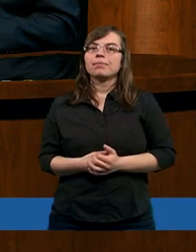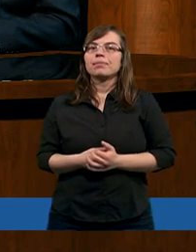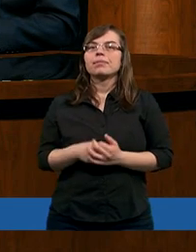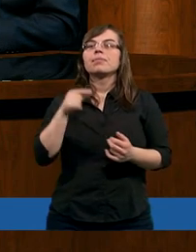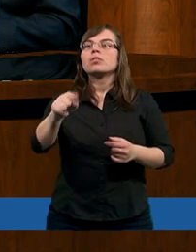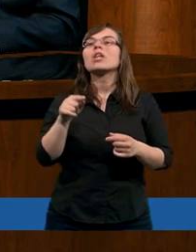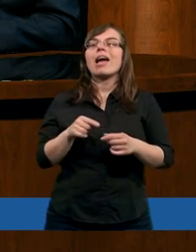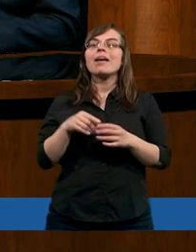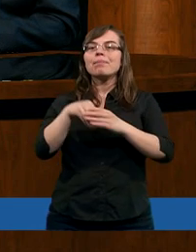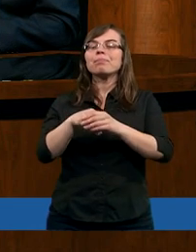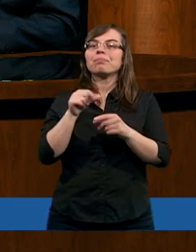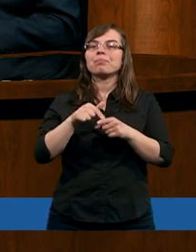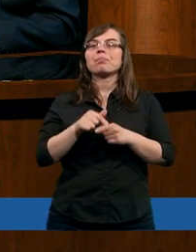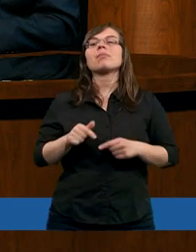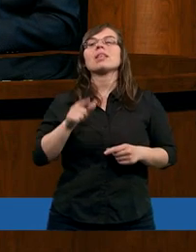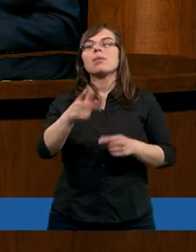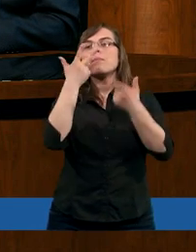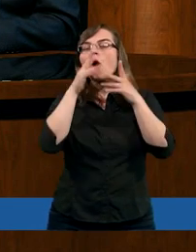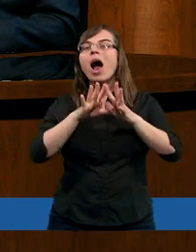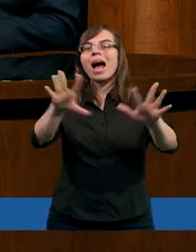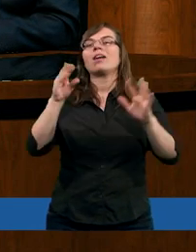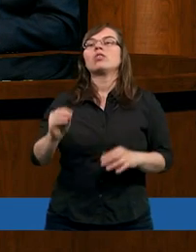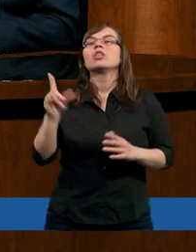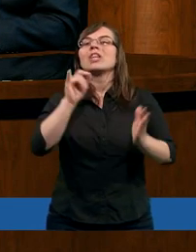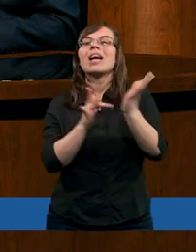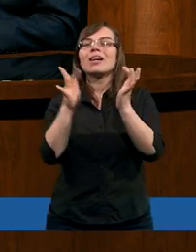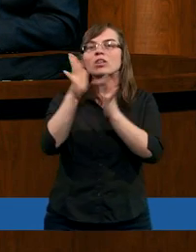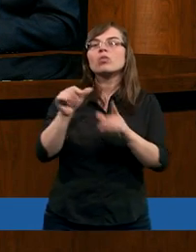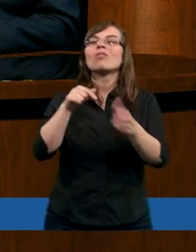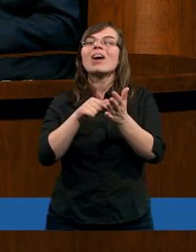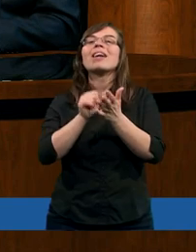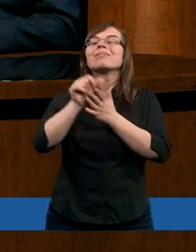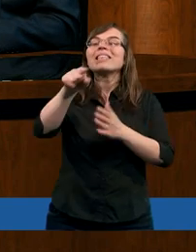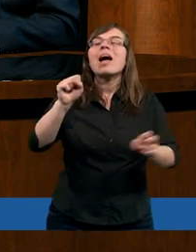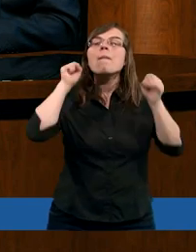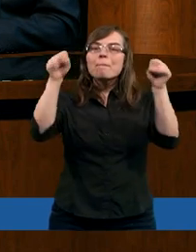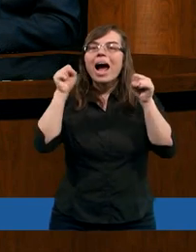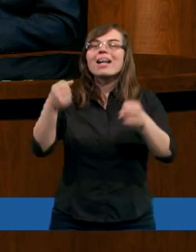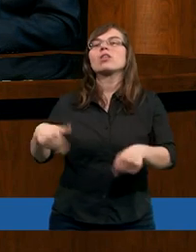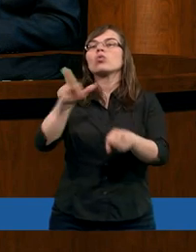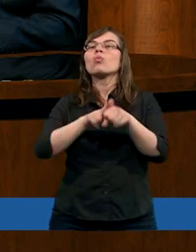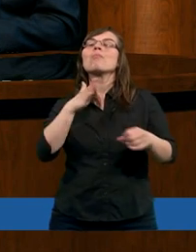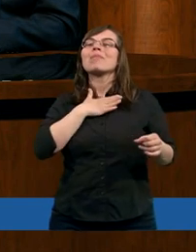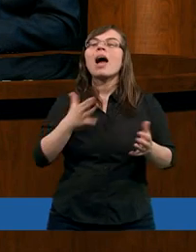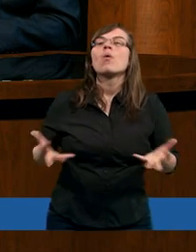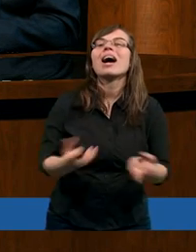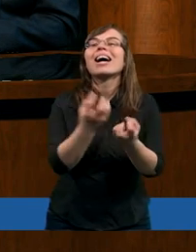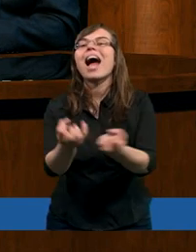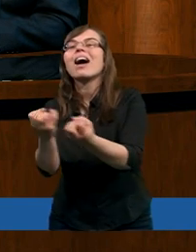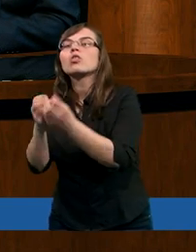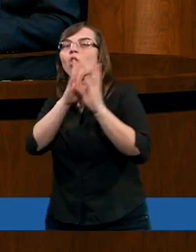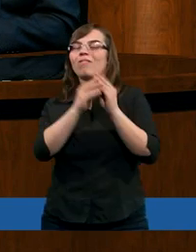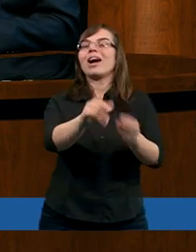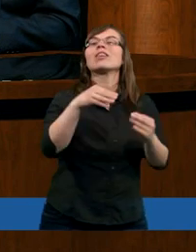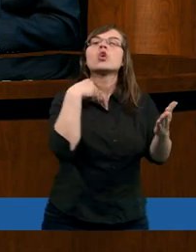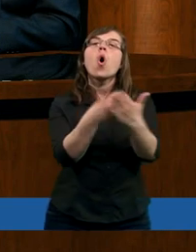No wyraźnie tutaj Piotr pokazuje, że Chrystus właśnie to jest ten baranek, który miał ratować, który miał